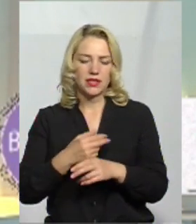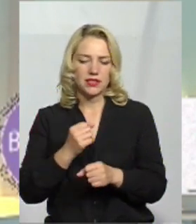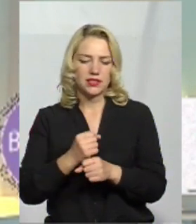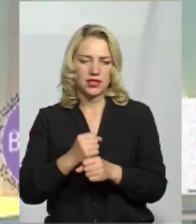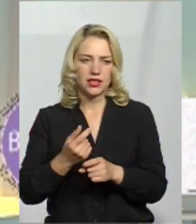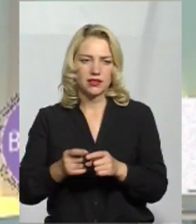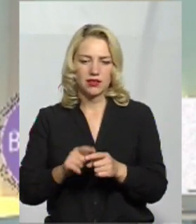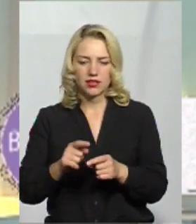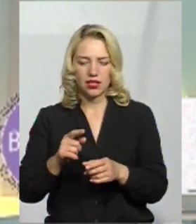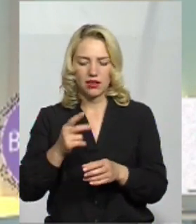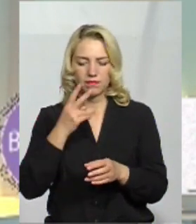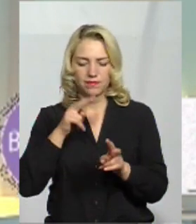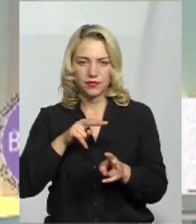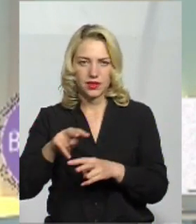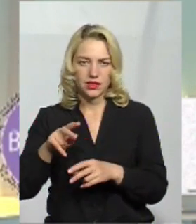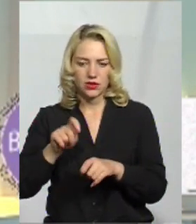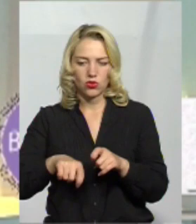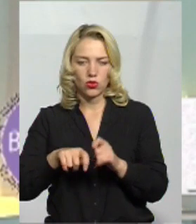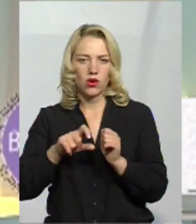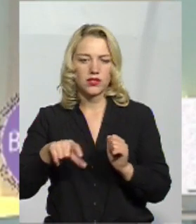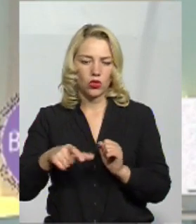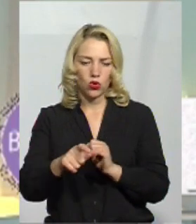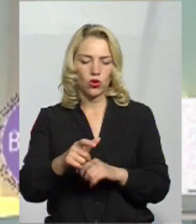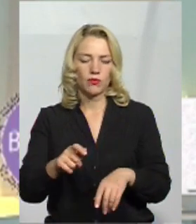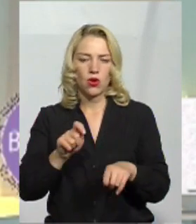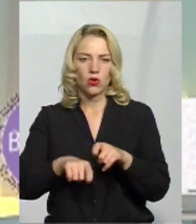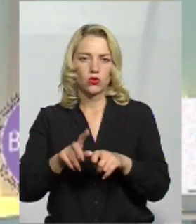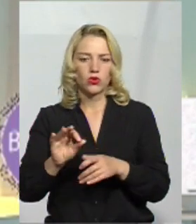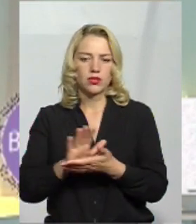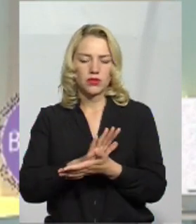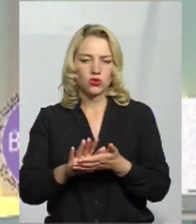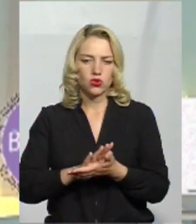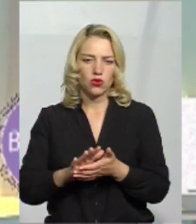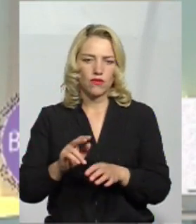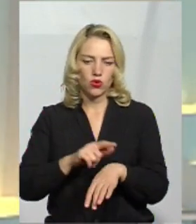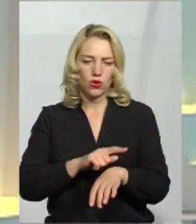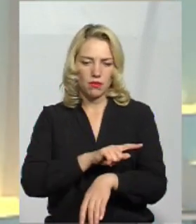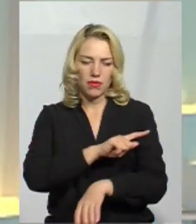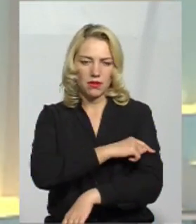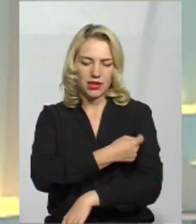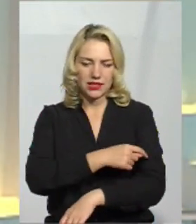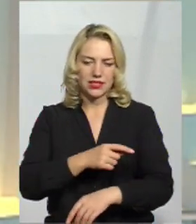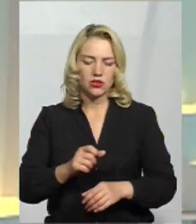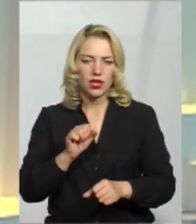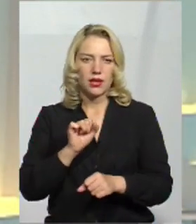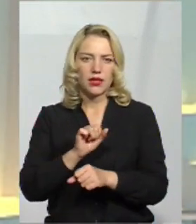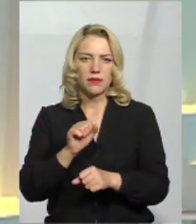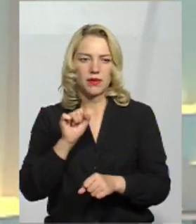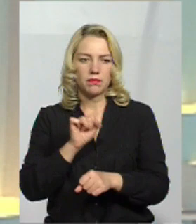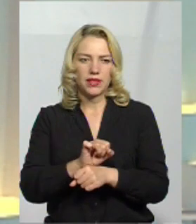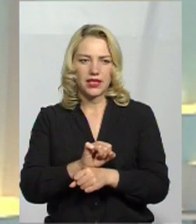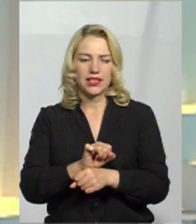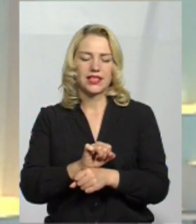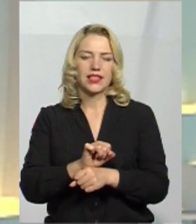контроль за дорогами, контроль за безкоштовною медициною, призупинити закриття шкіл, медичних пунктів по селах. Те, що зараз зробила